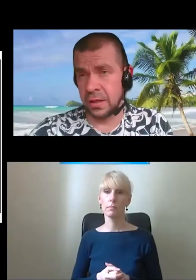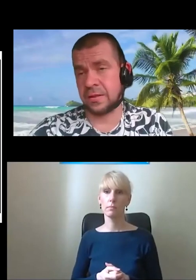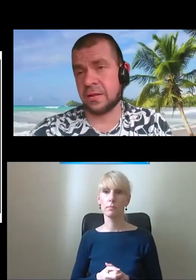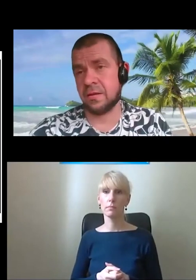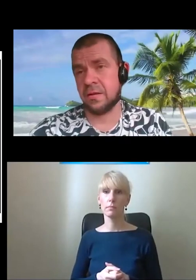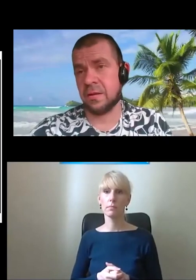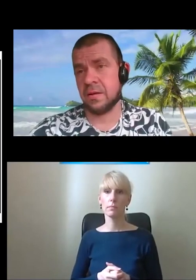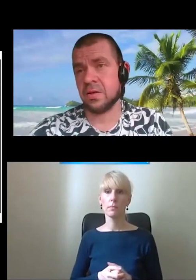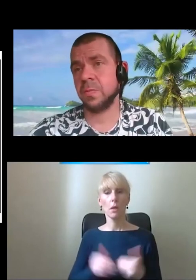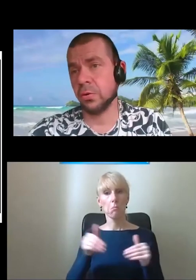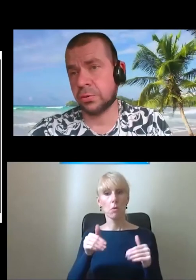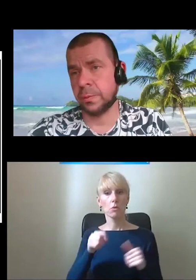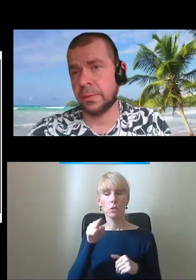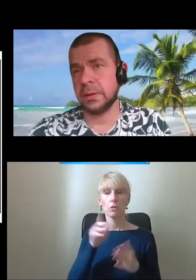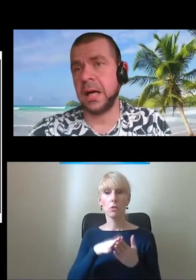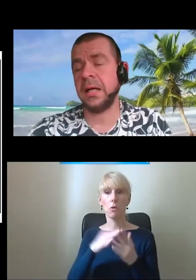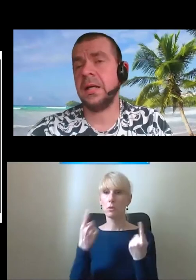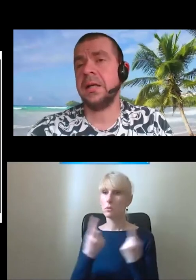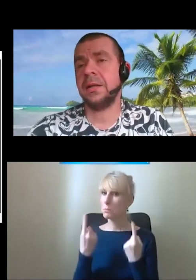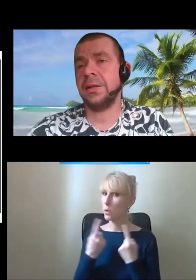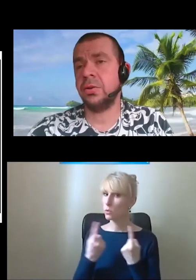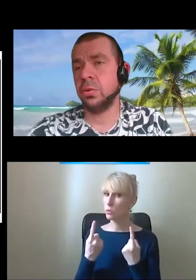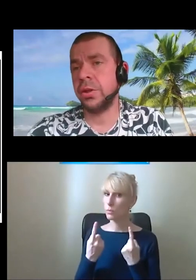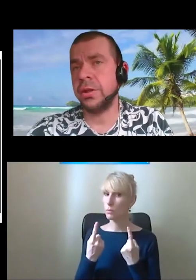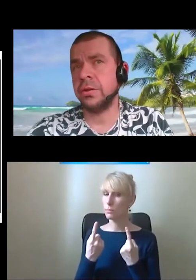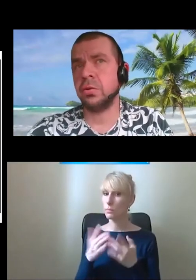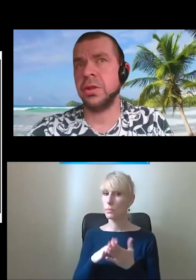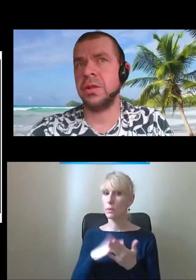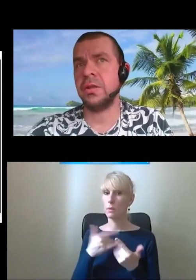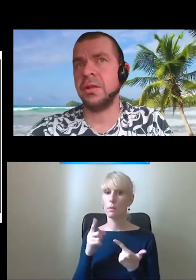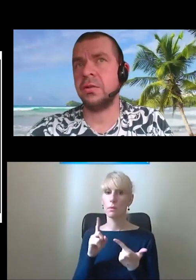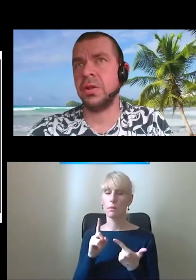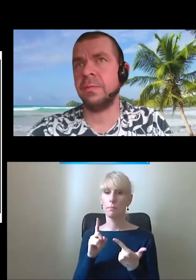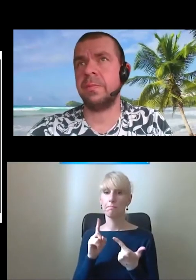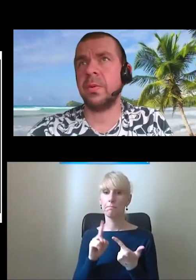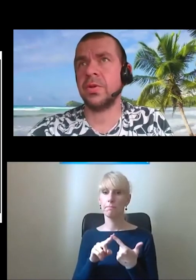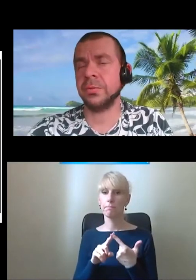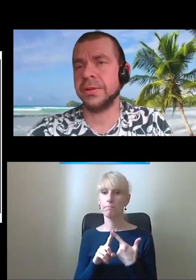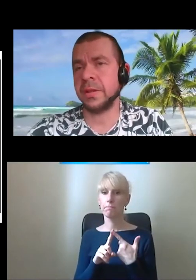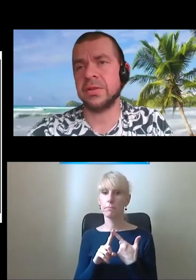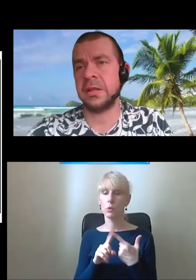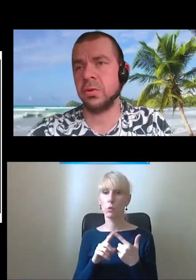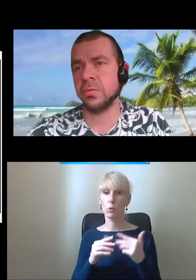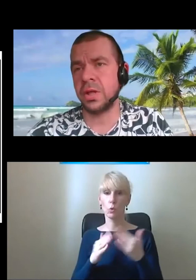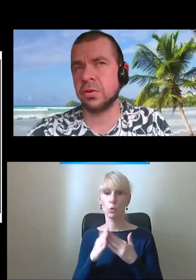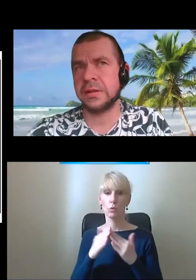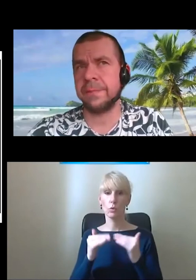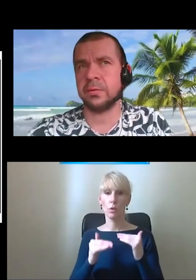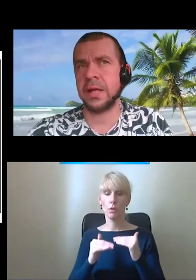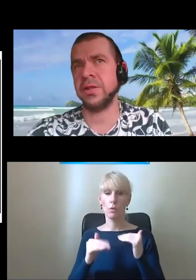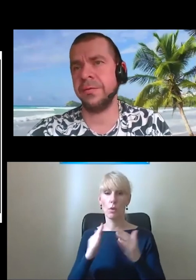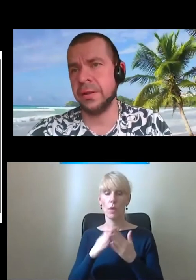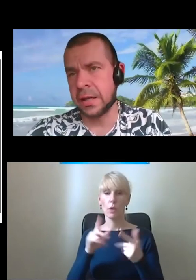to jest sposób na drugi poziom dostępny, znaczy na drugą rzecz